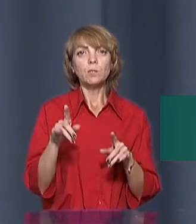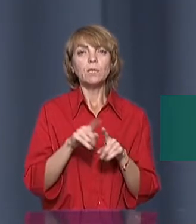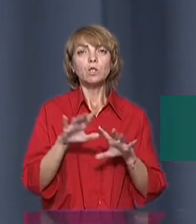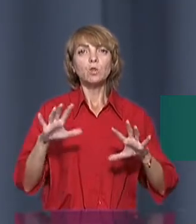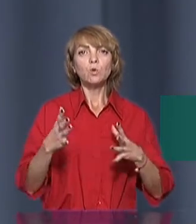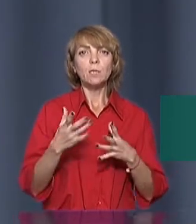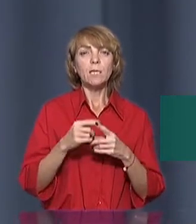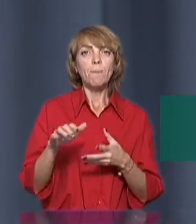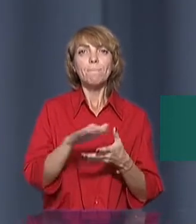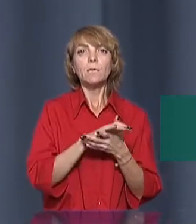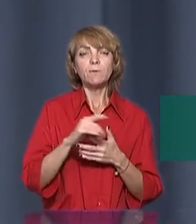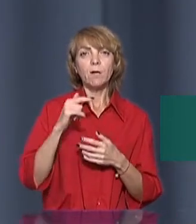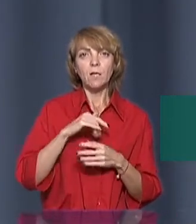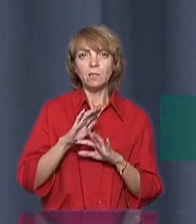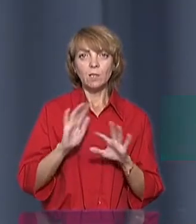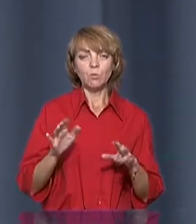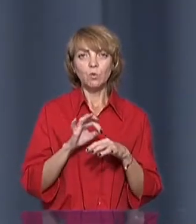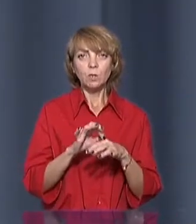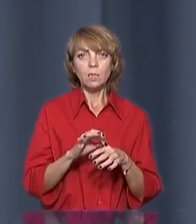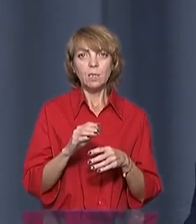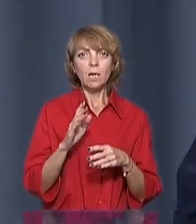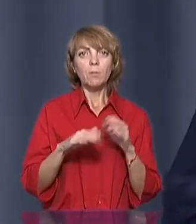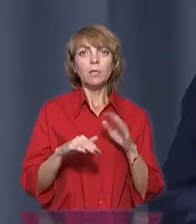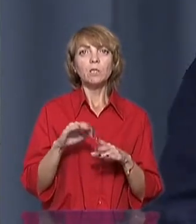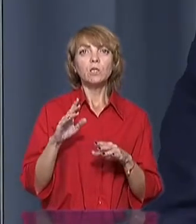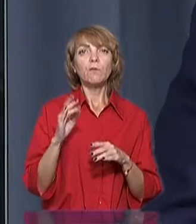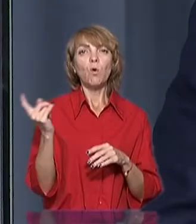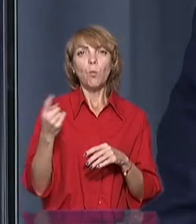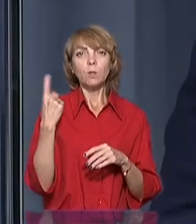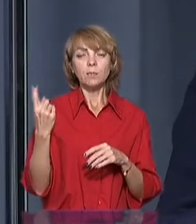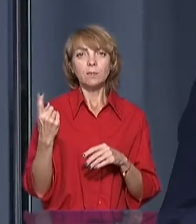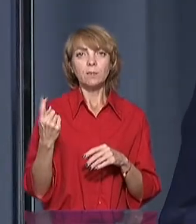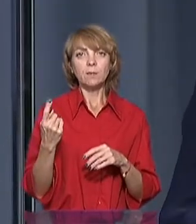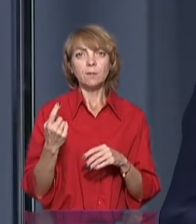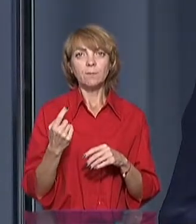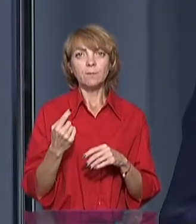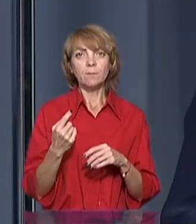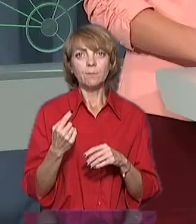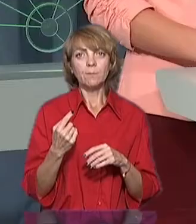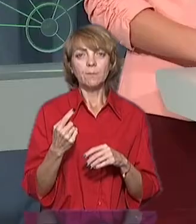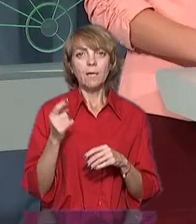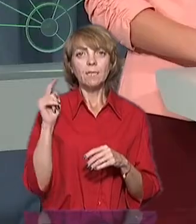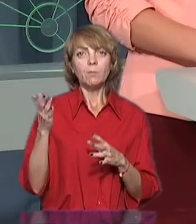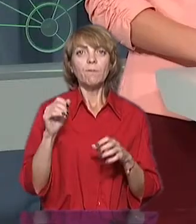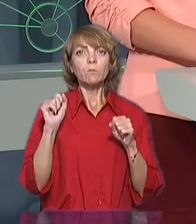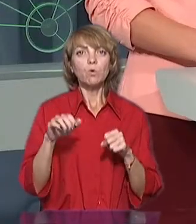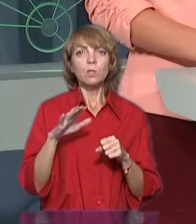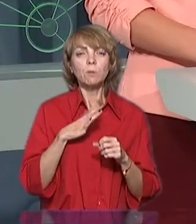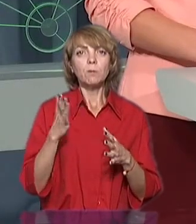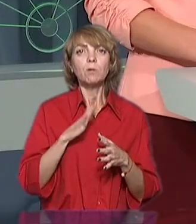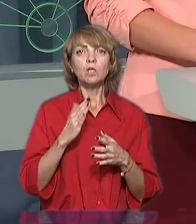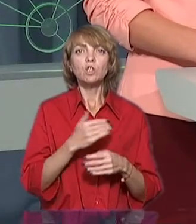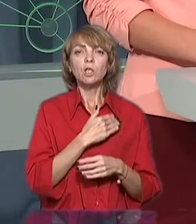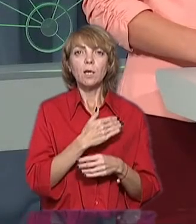випадки, це нема масового характеру не будуть носити. Практично, в області, там, де, можливо, було, де було